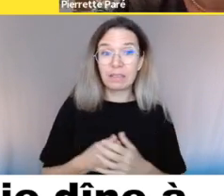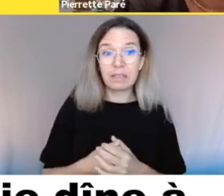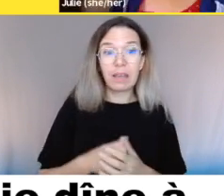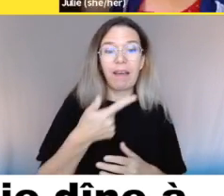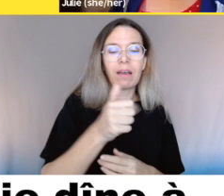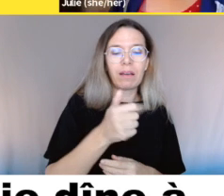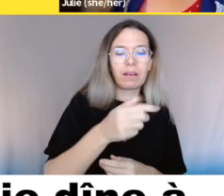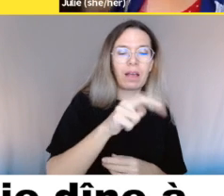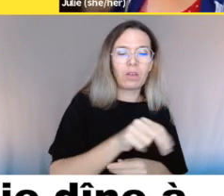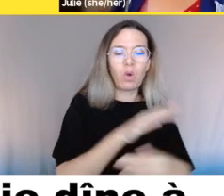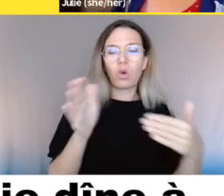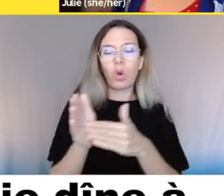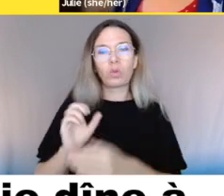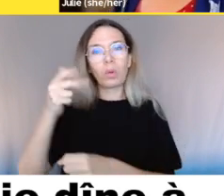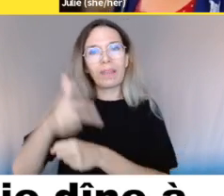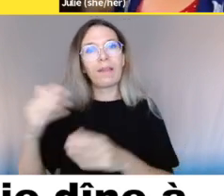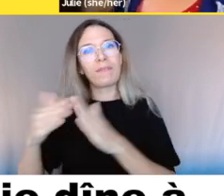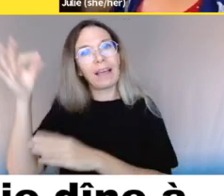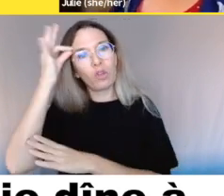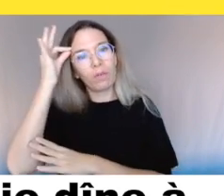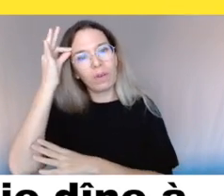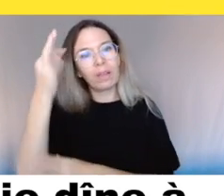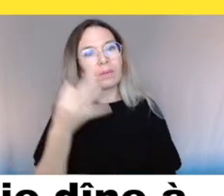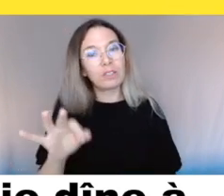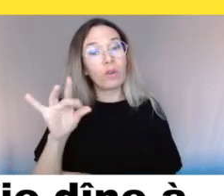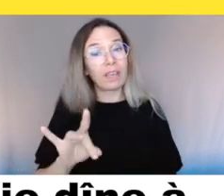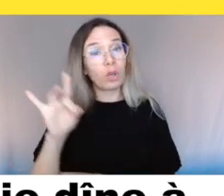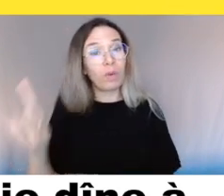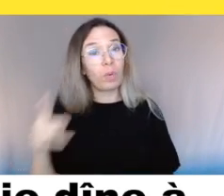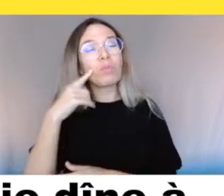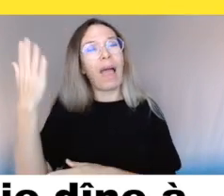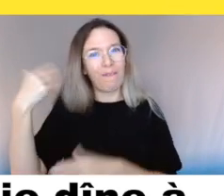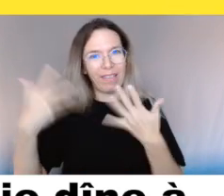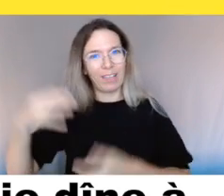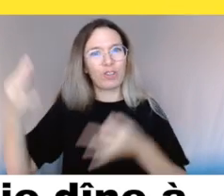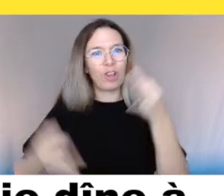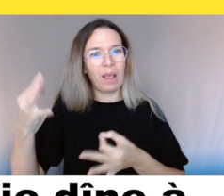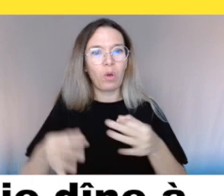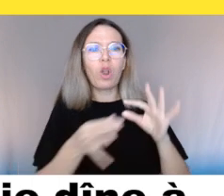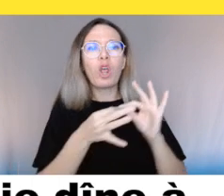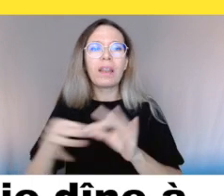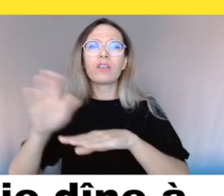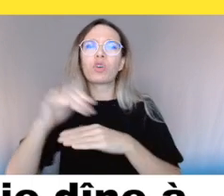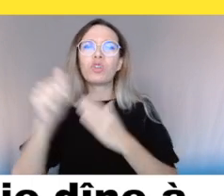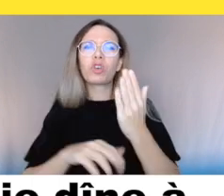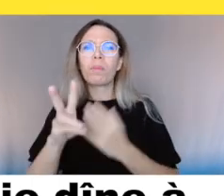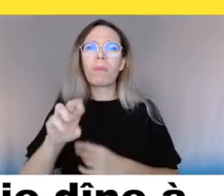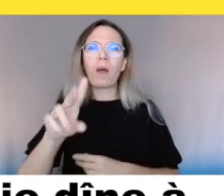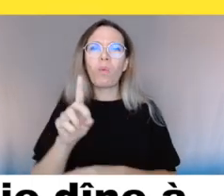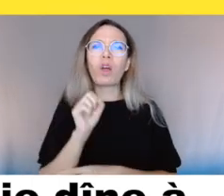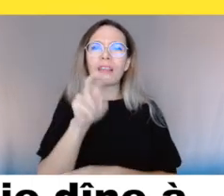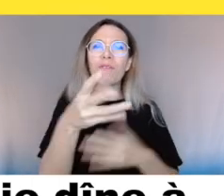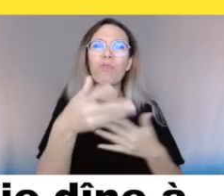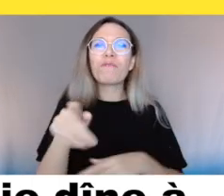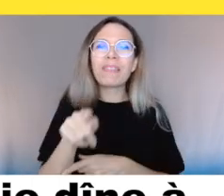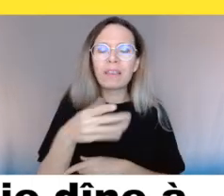Ah, la technologie. Oui. Ben, c'est bien le fun quand ça nous aide, mais quand ça nous nuit, c